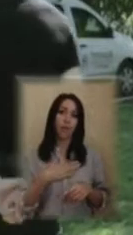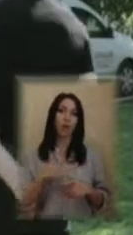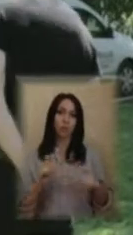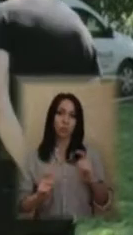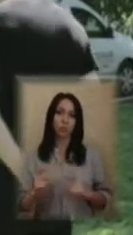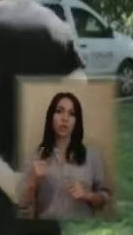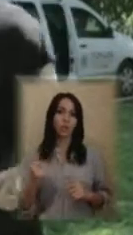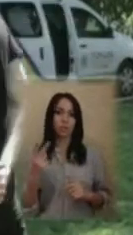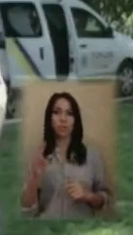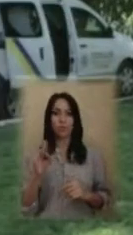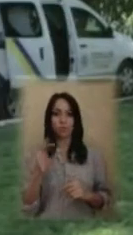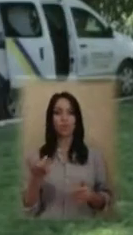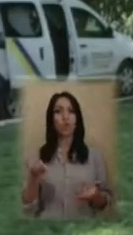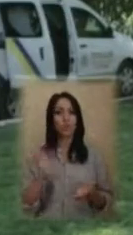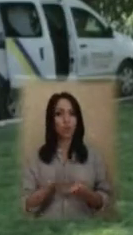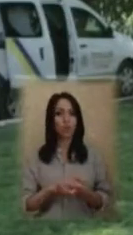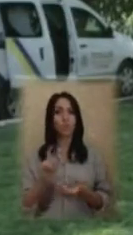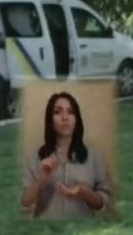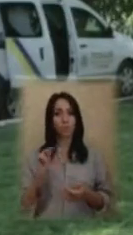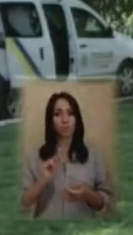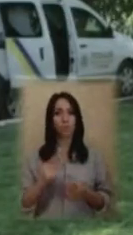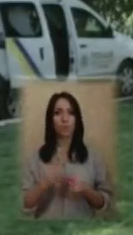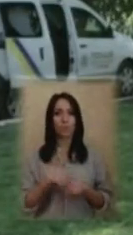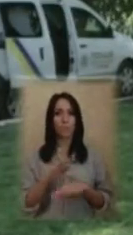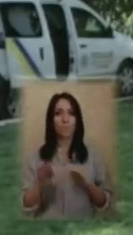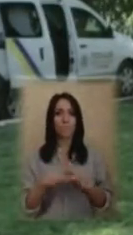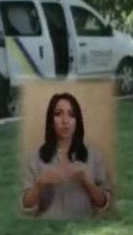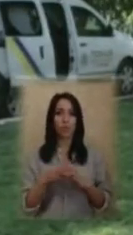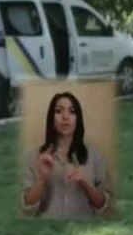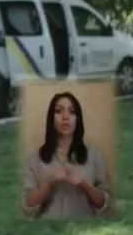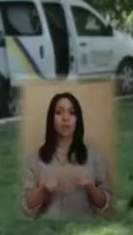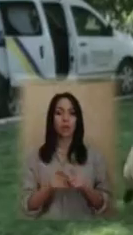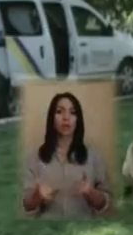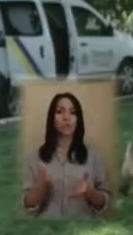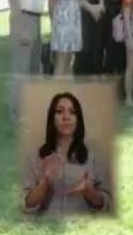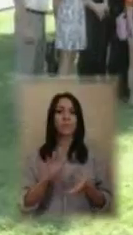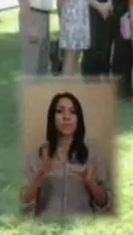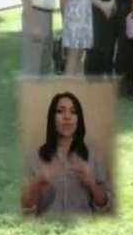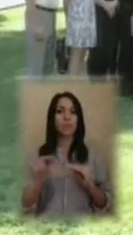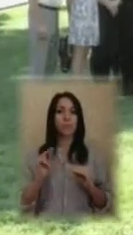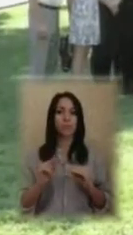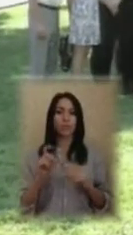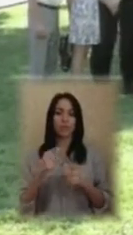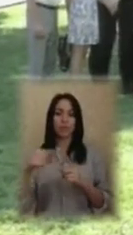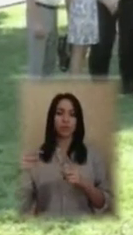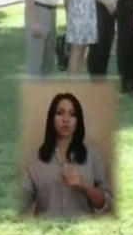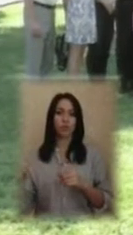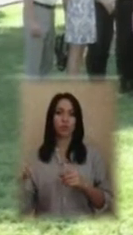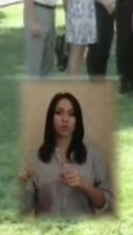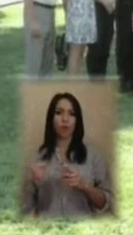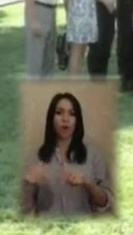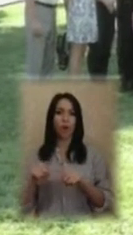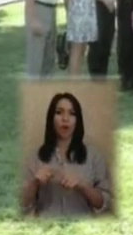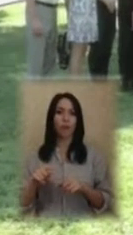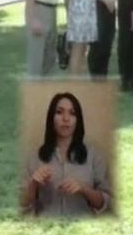ознайомлюються з діяльністю цього підрозділу, а також з взаимодією з іншими структурами правового органу. Ольга Ляшенка, Владислав